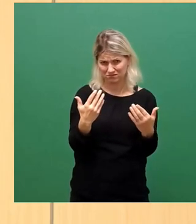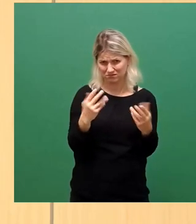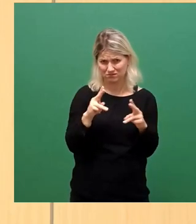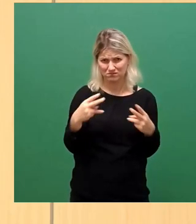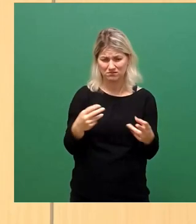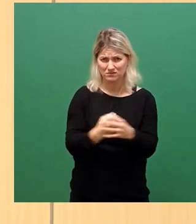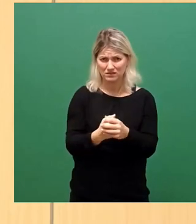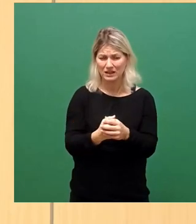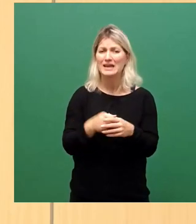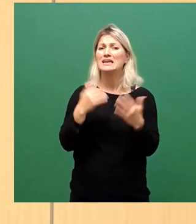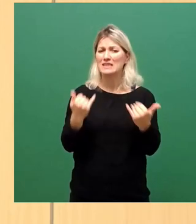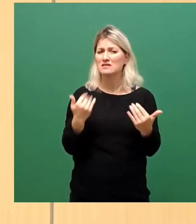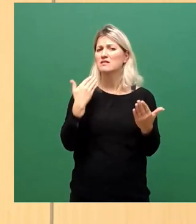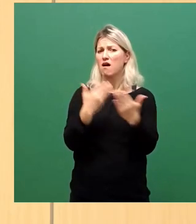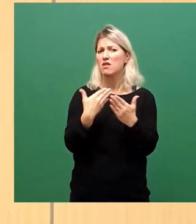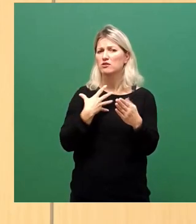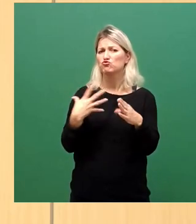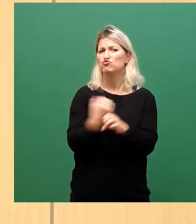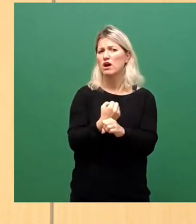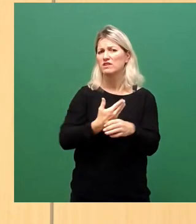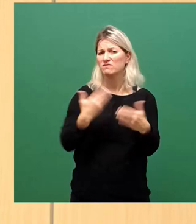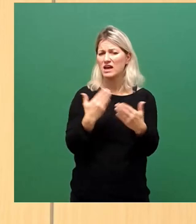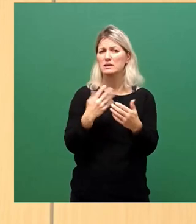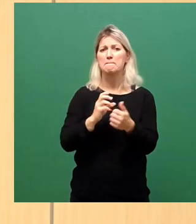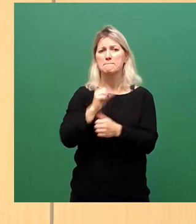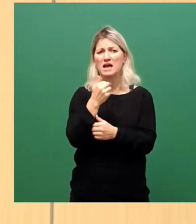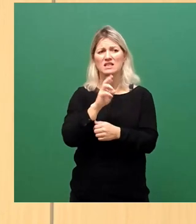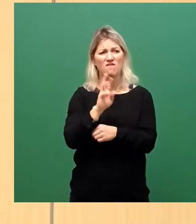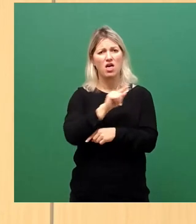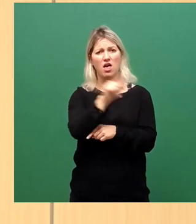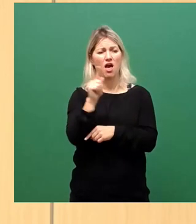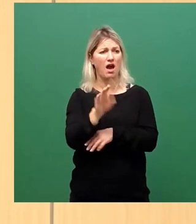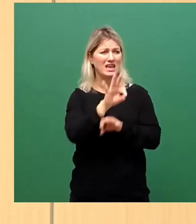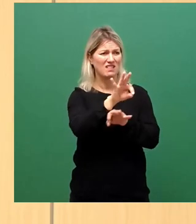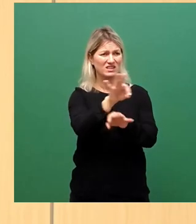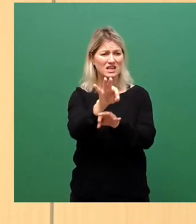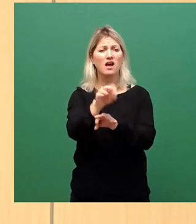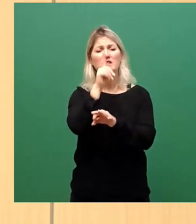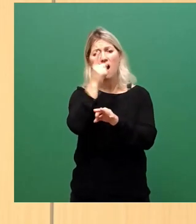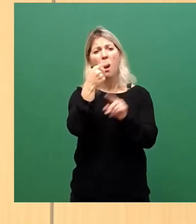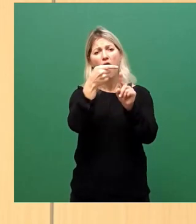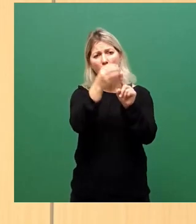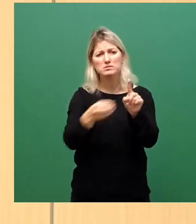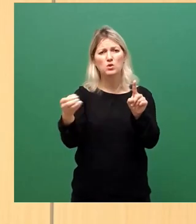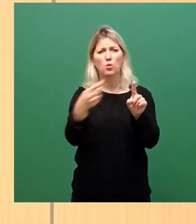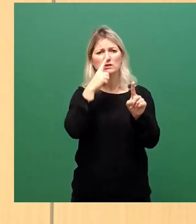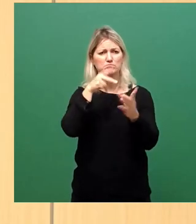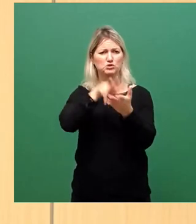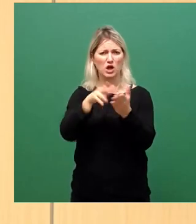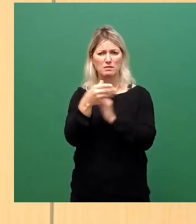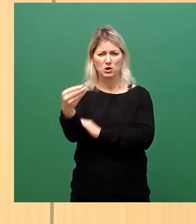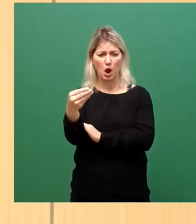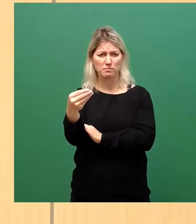oder die meisten Infizierten einen Absonderungsbescheid bekommen. Aber das ist doch nicht das, was verunsicherte Menschen